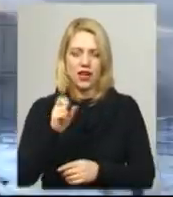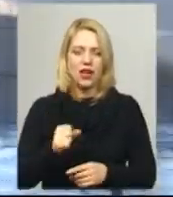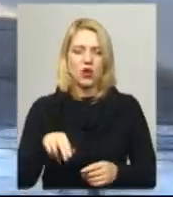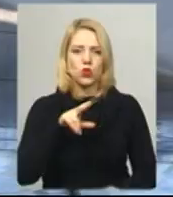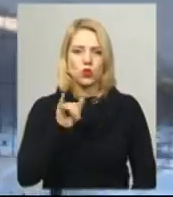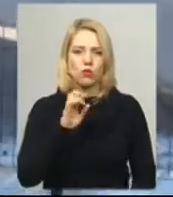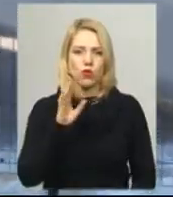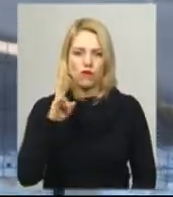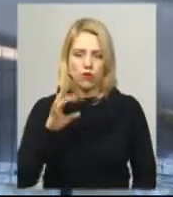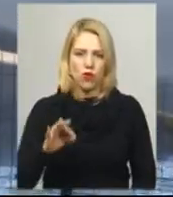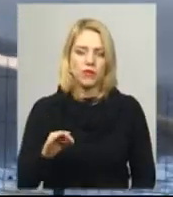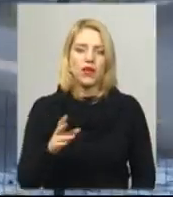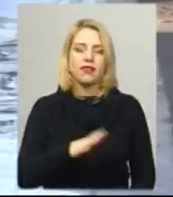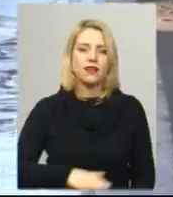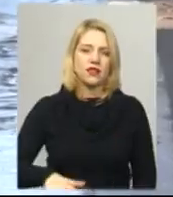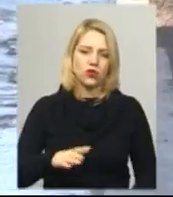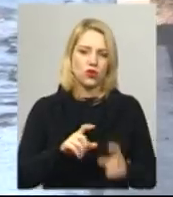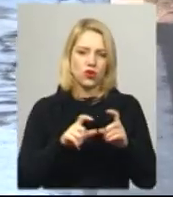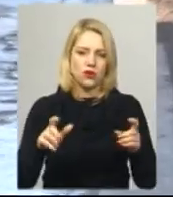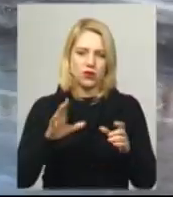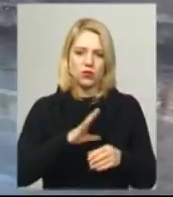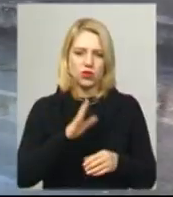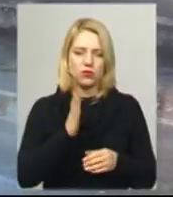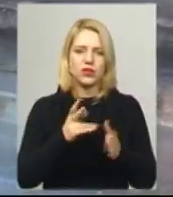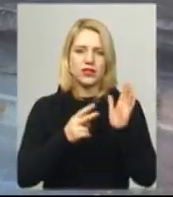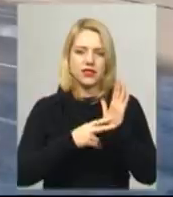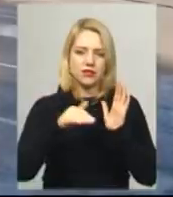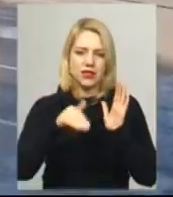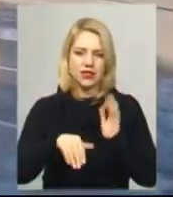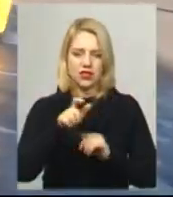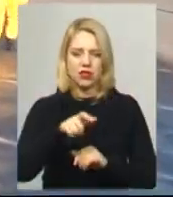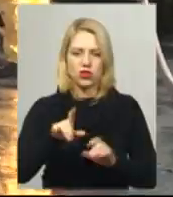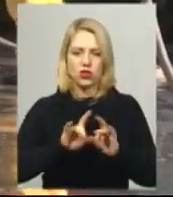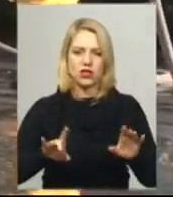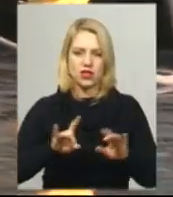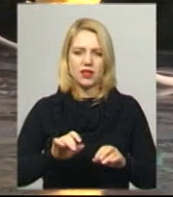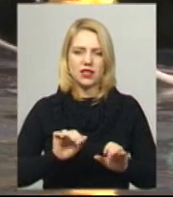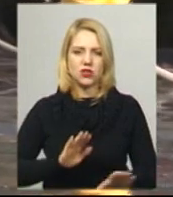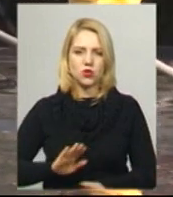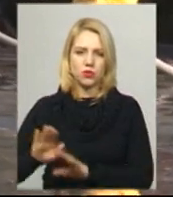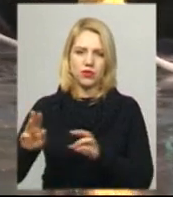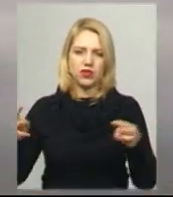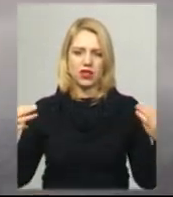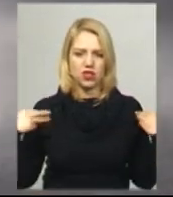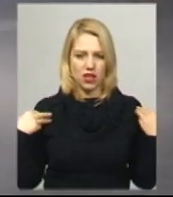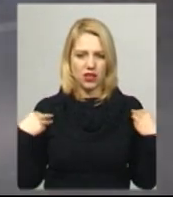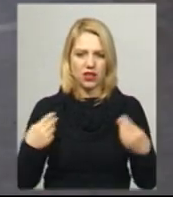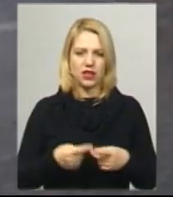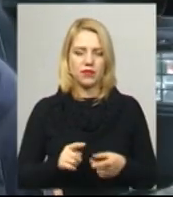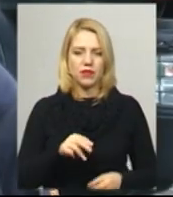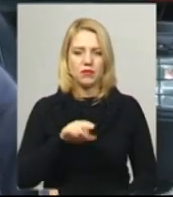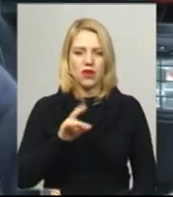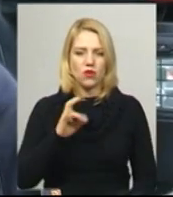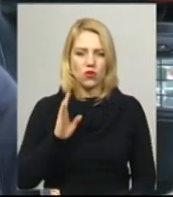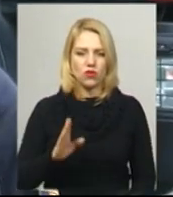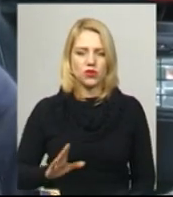обласному центрі. На територію об'єкту може перебувати близько 7 тисяч людей, каже заступник начальника першої державної пожежно-рятувальної частини Олексій Пеньков.